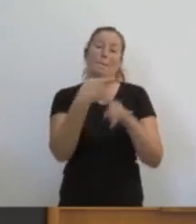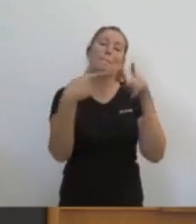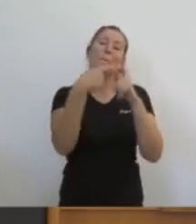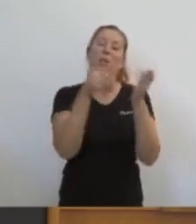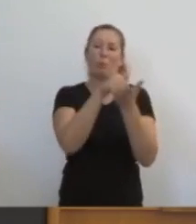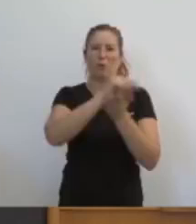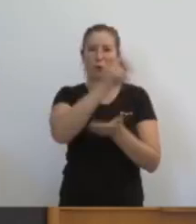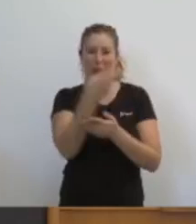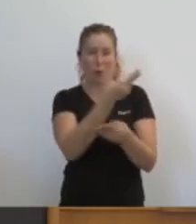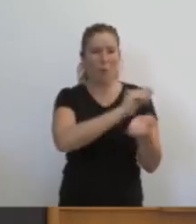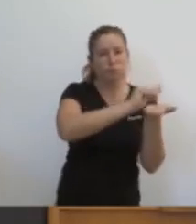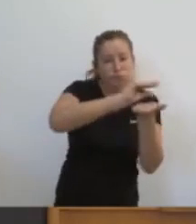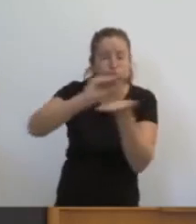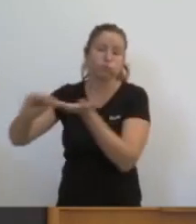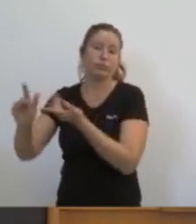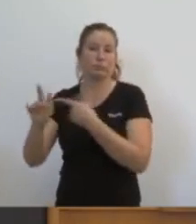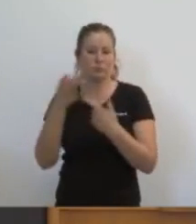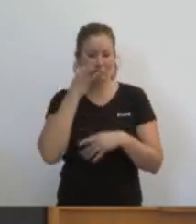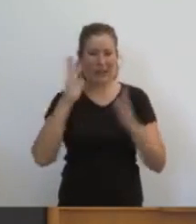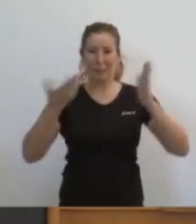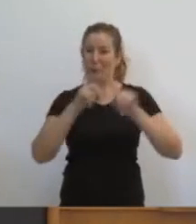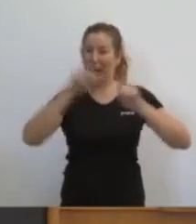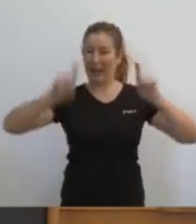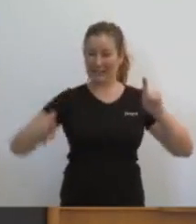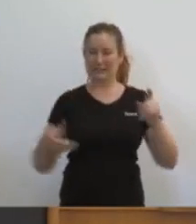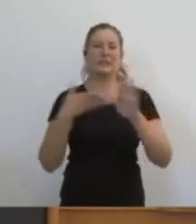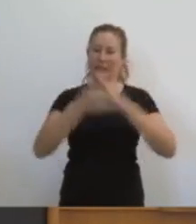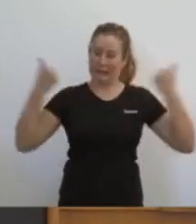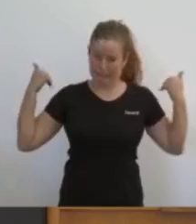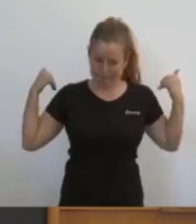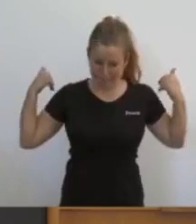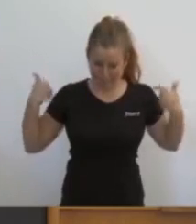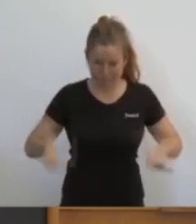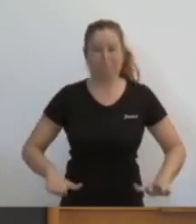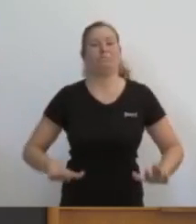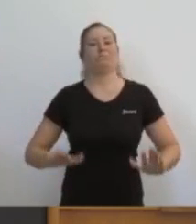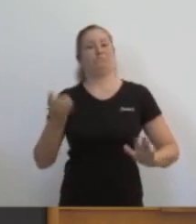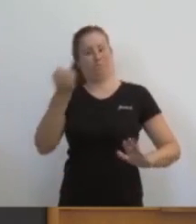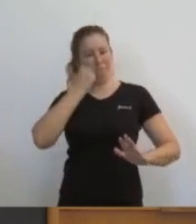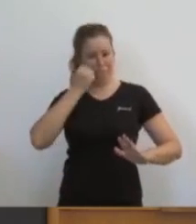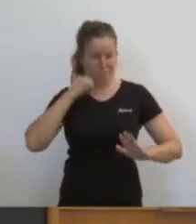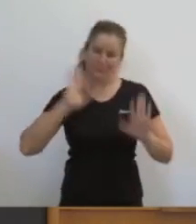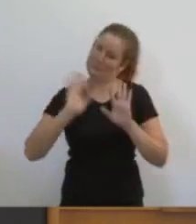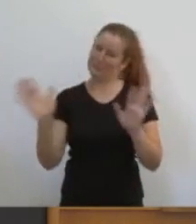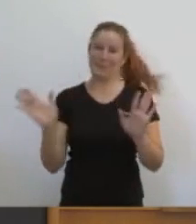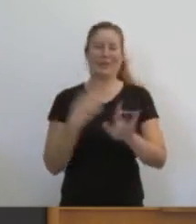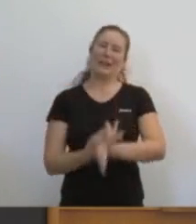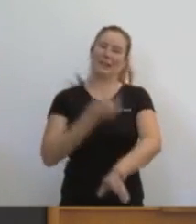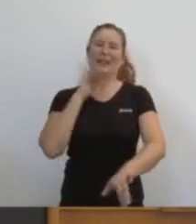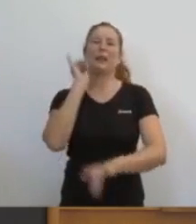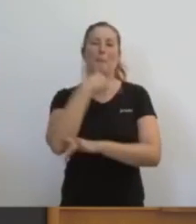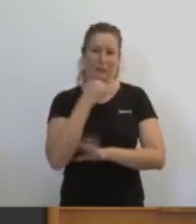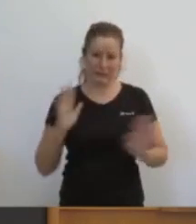multiplicar-la per cinc en moments de crisi. Cal ser bregadíssim, senyor César Sánchez. Jo el feliciti perquè és que cal ser